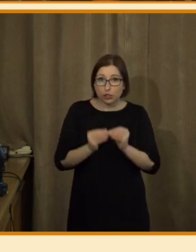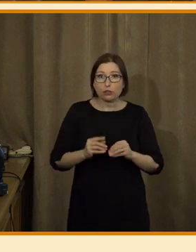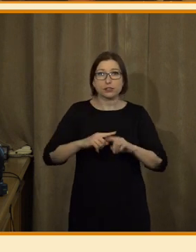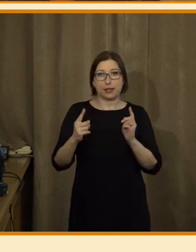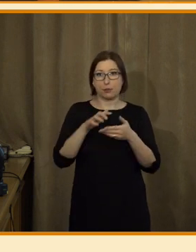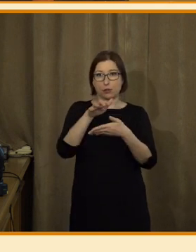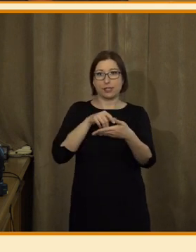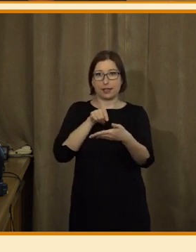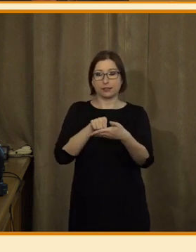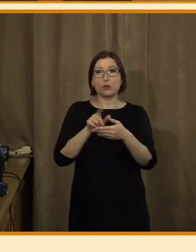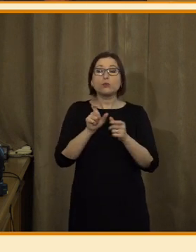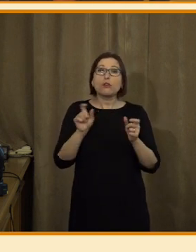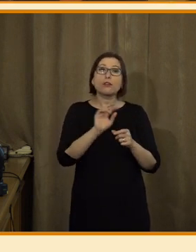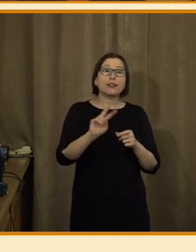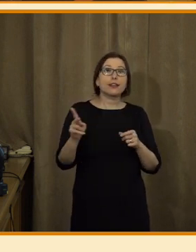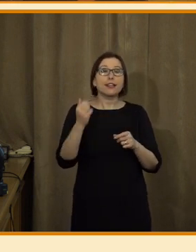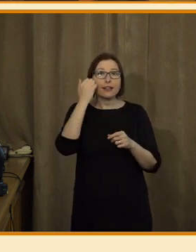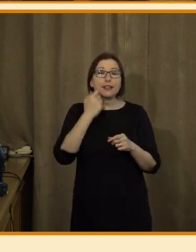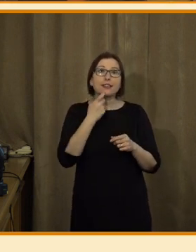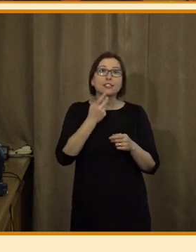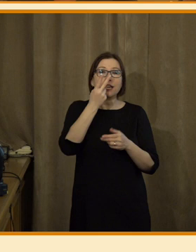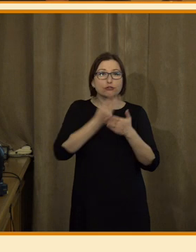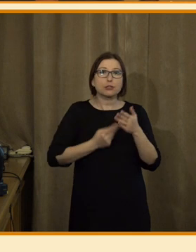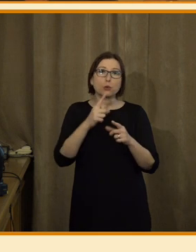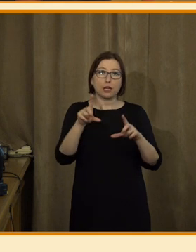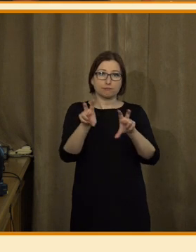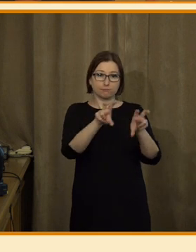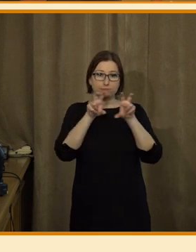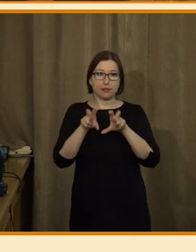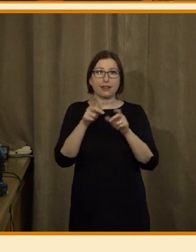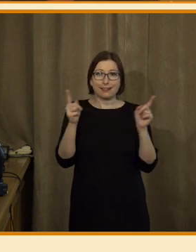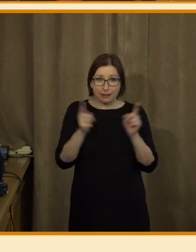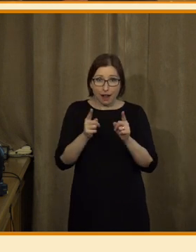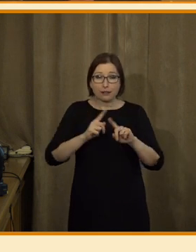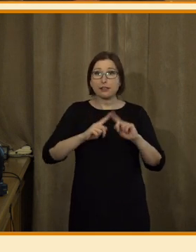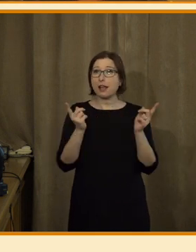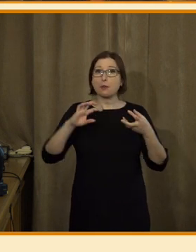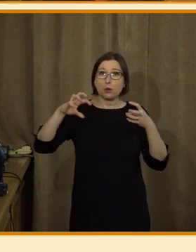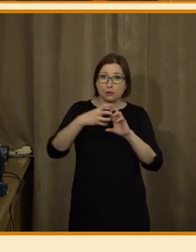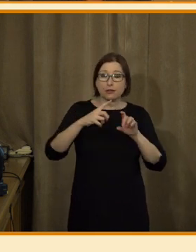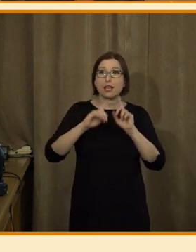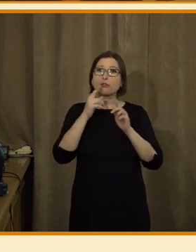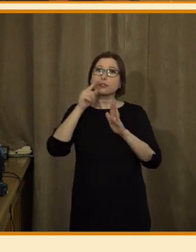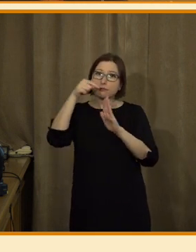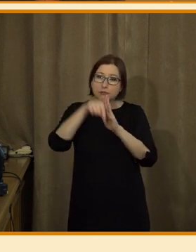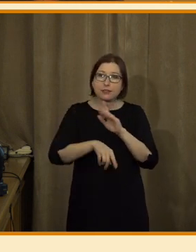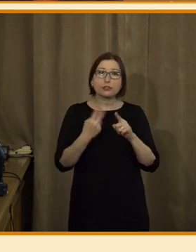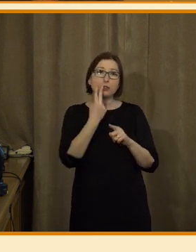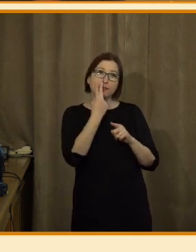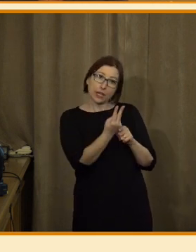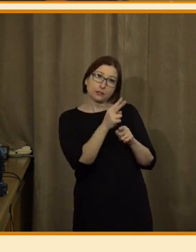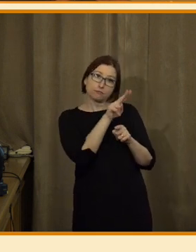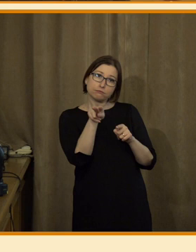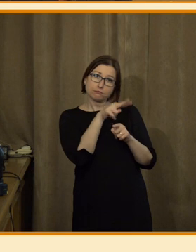A to proto, že prostě někteří leta chtějí si jenom krátký výtah nebo summary a něco chtějí cít do hloubky, něco chtějí poslouchat, něco chtějí vidět.